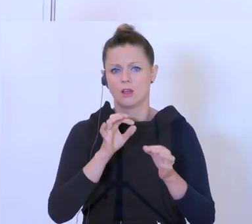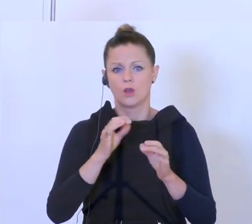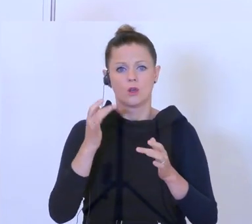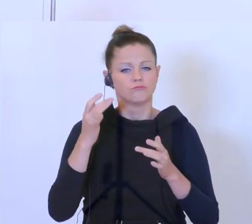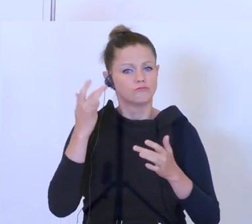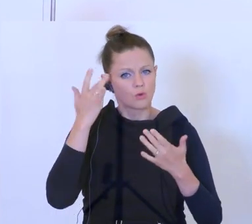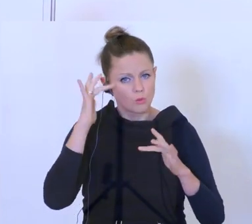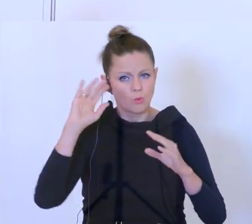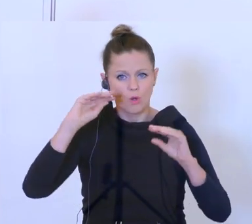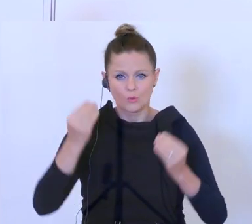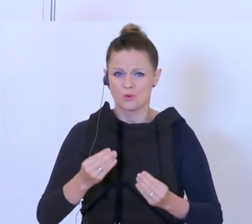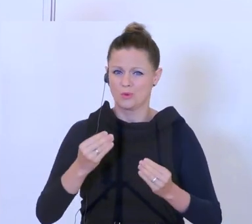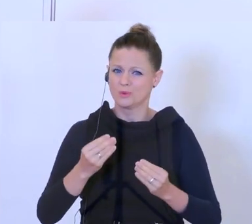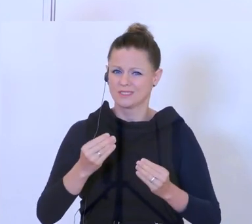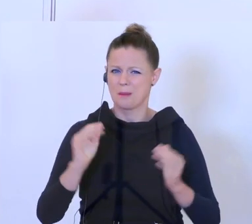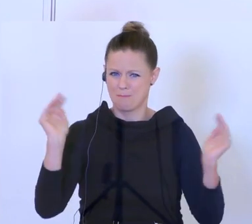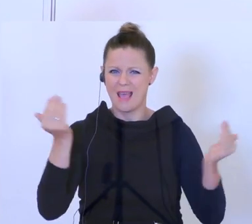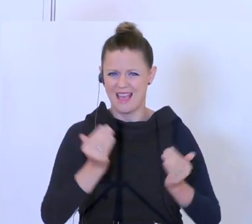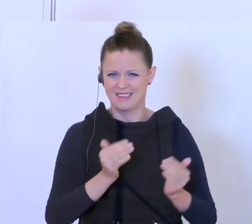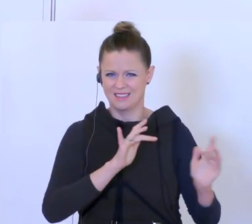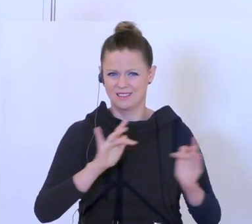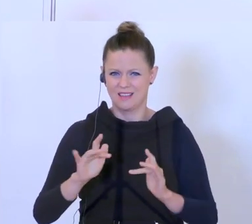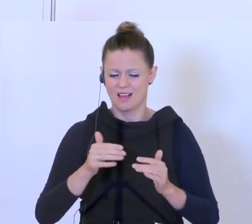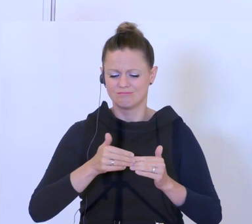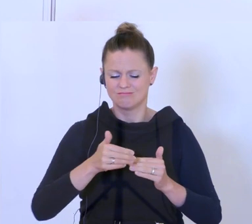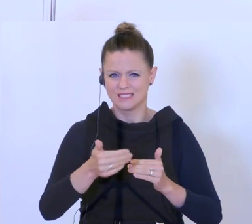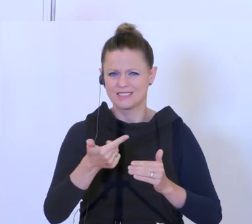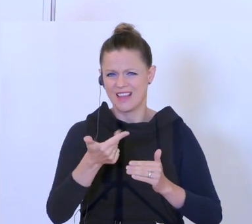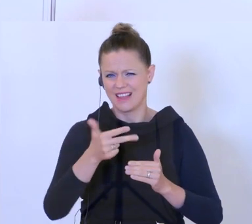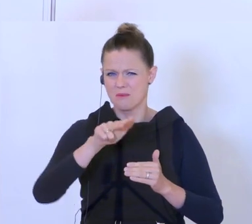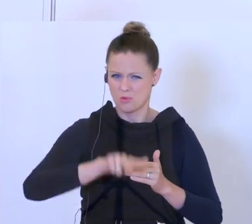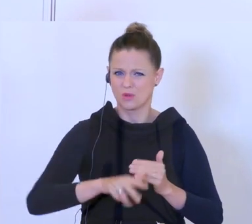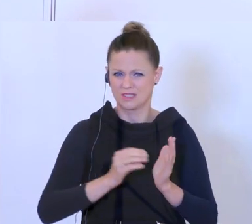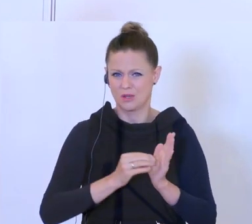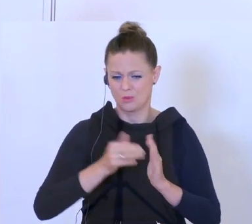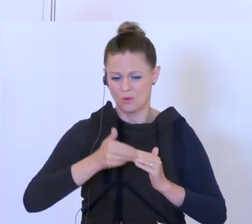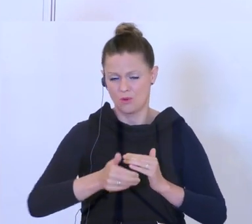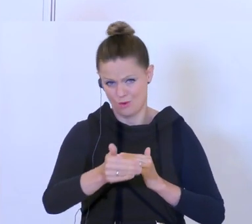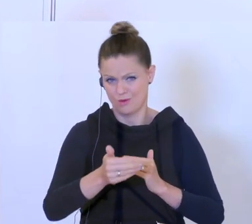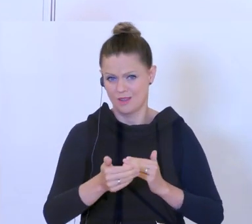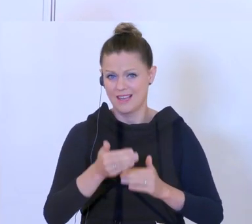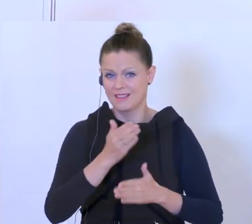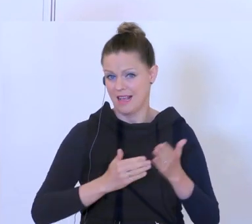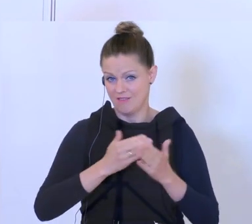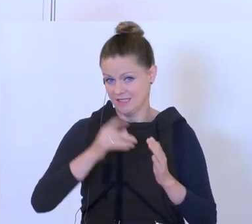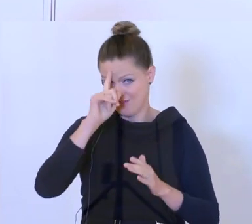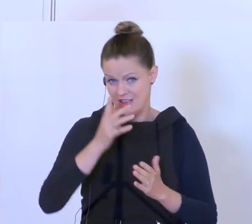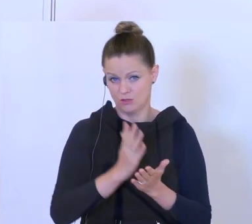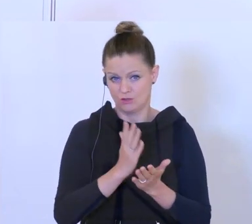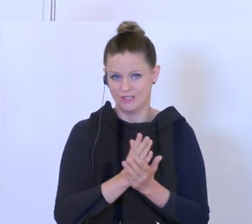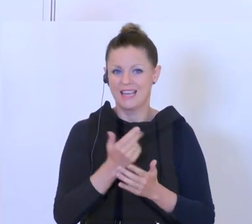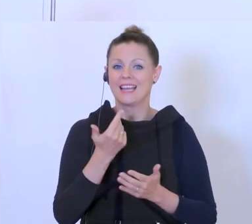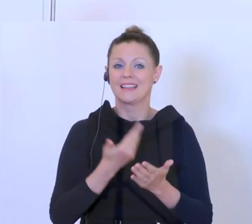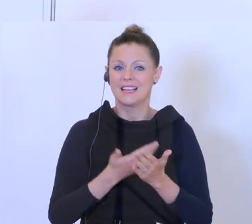Kultur, Beeinträchtigungen haben, die über zwei, drei Monate hinausgehen. Teilweise wissen wir das ja schon und deshalb ist das einmal auf zwei